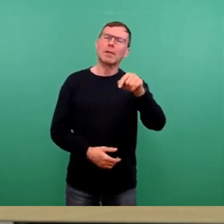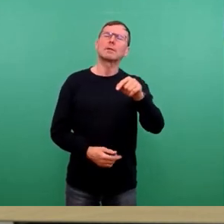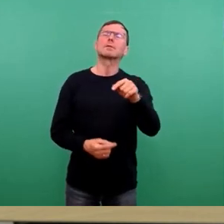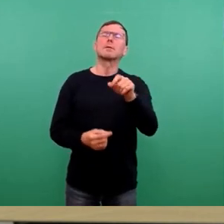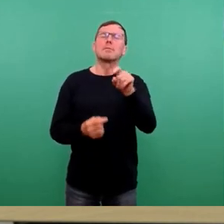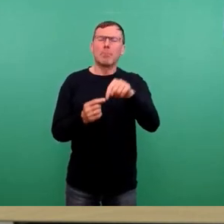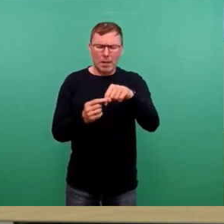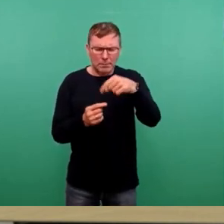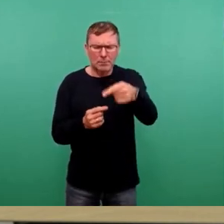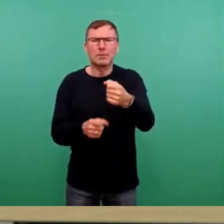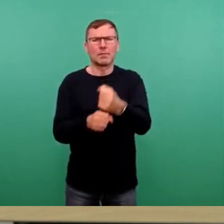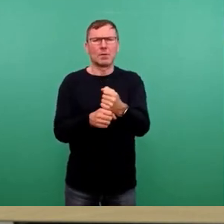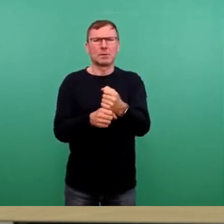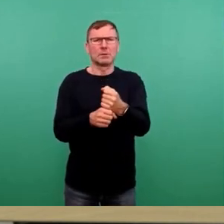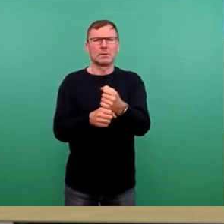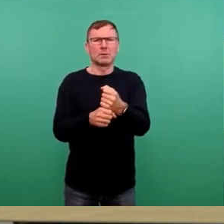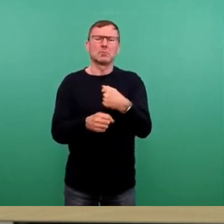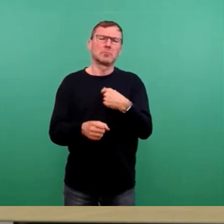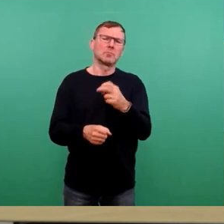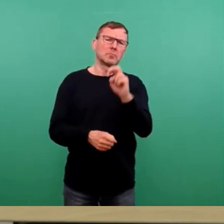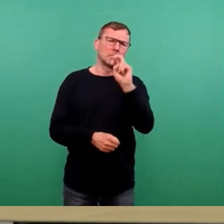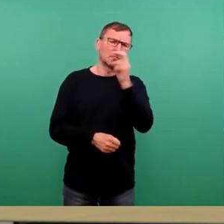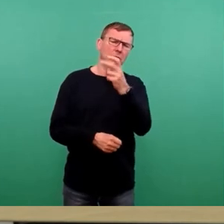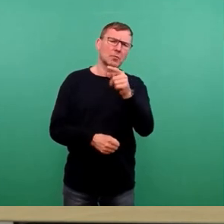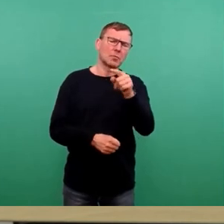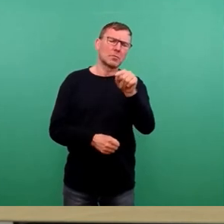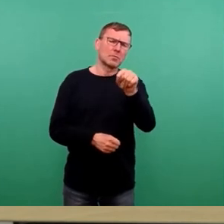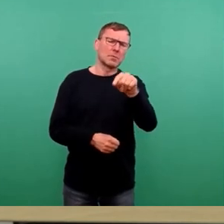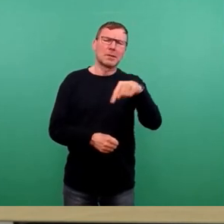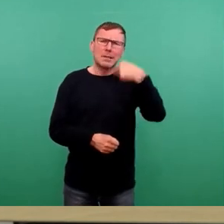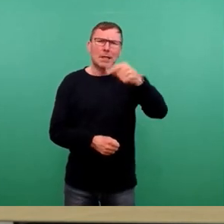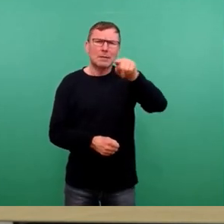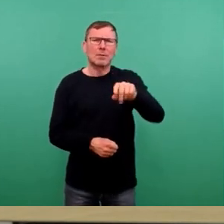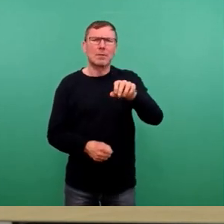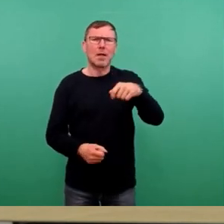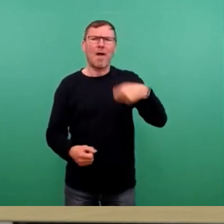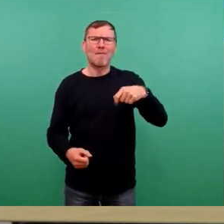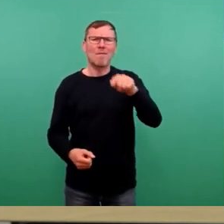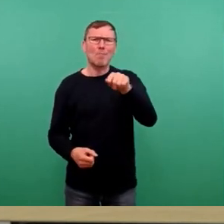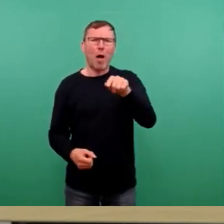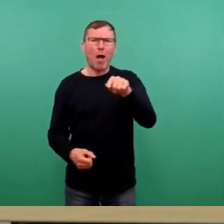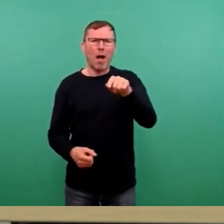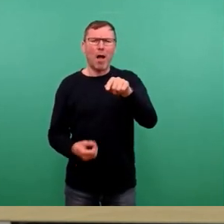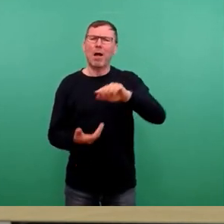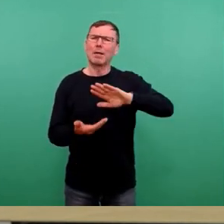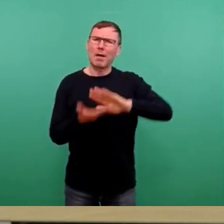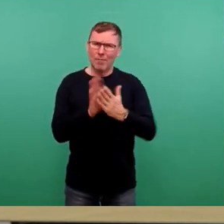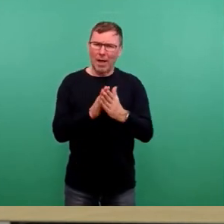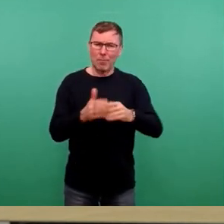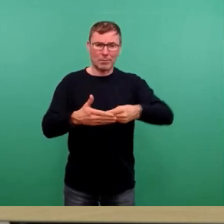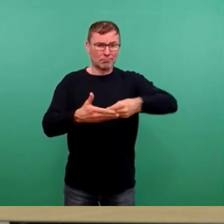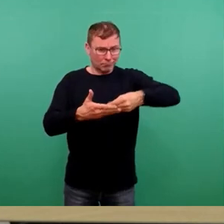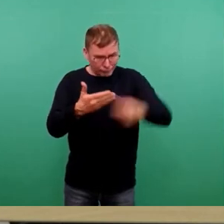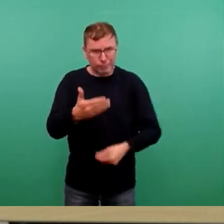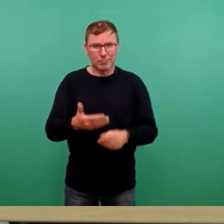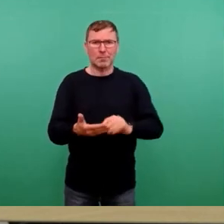es wird avisiert, dass wir im Monat, im kommenden Monat, also im Februar, jetzt diese Vereinbarung tatsächlich zu